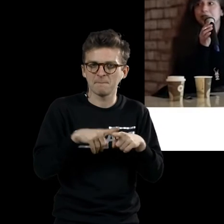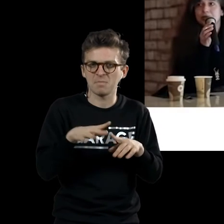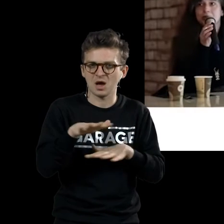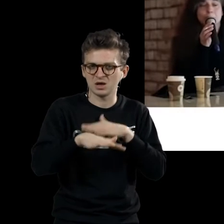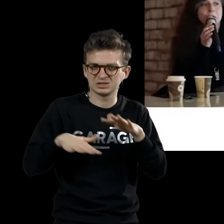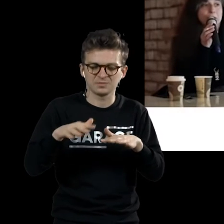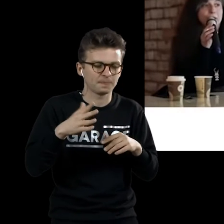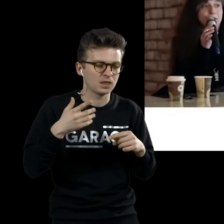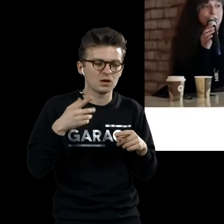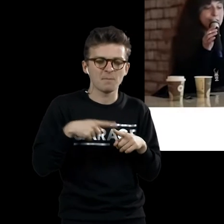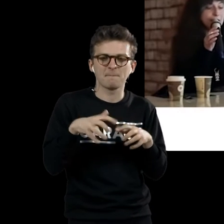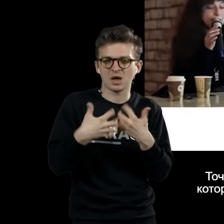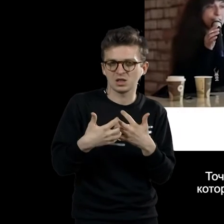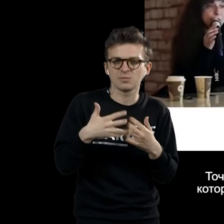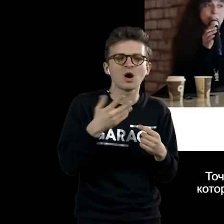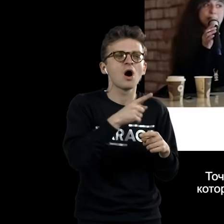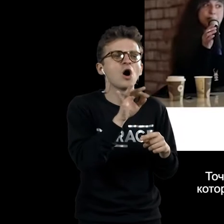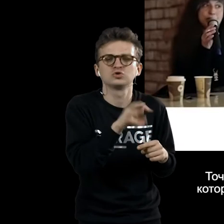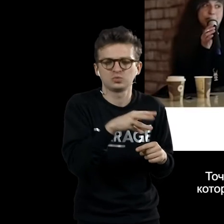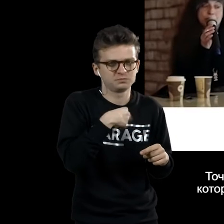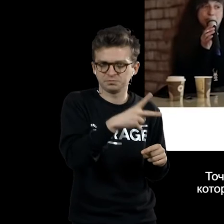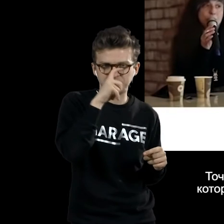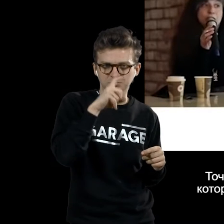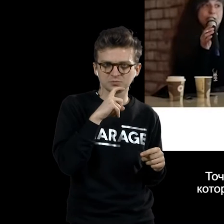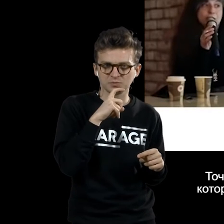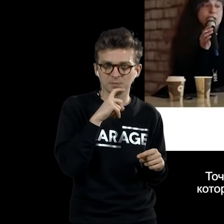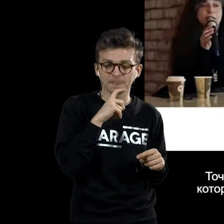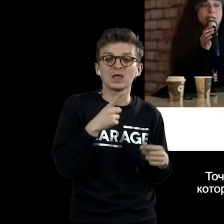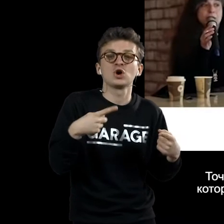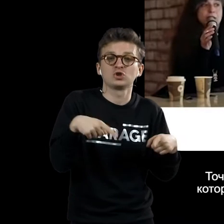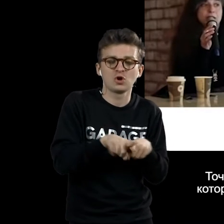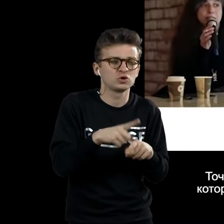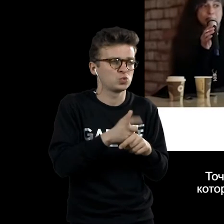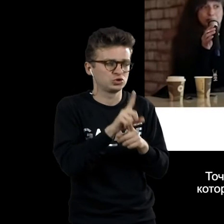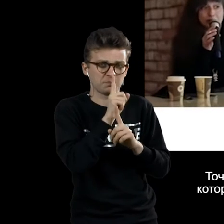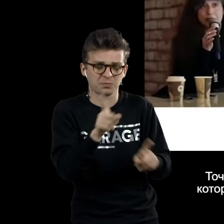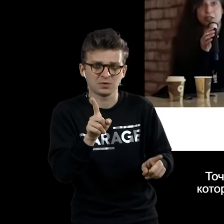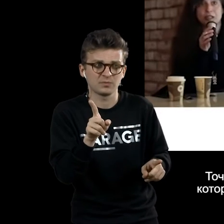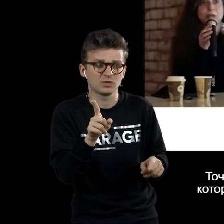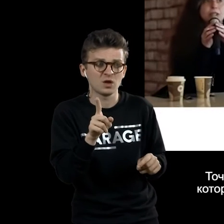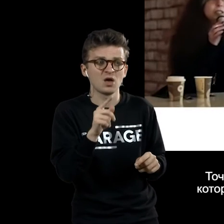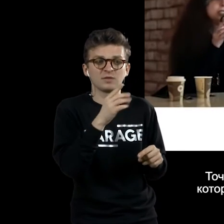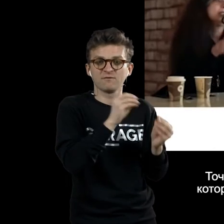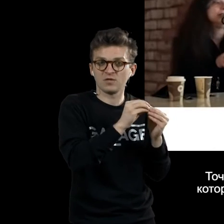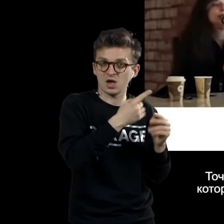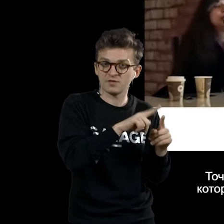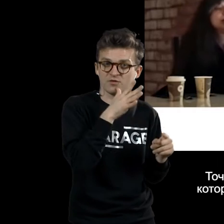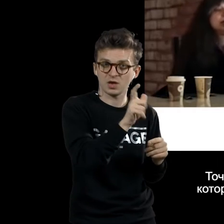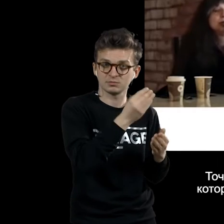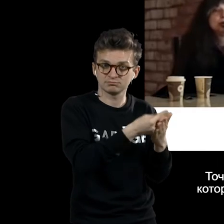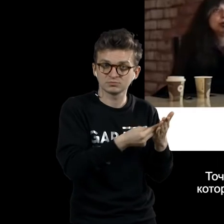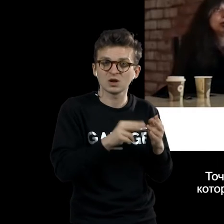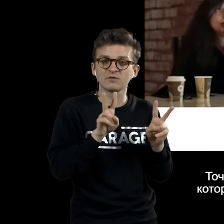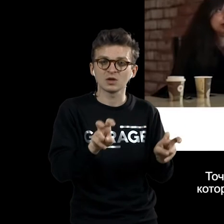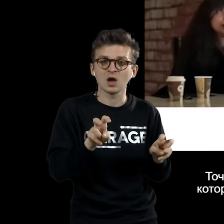назначение которого нам непонятно. Точно так же странно выглядит тогда же написанная картина, которая